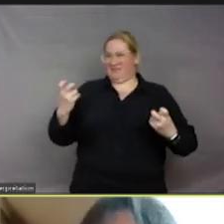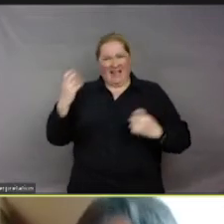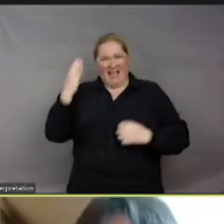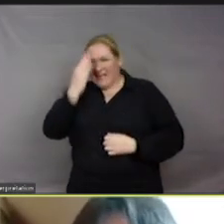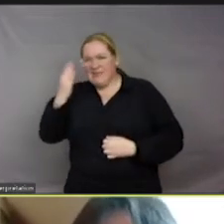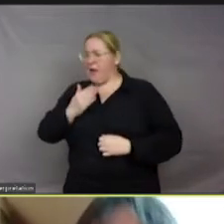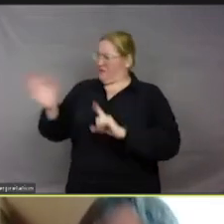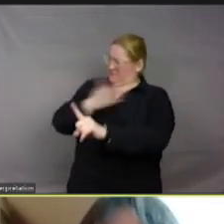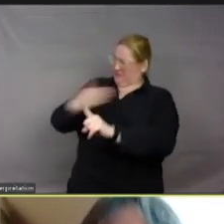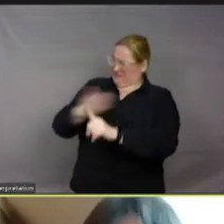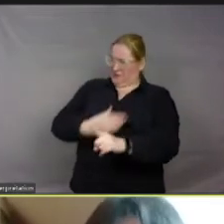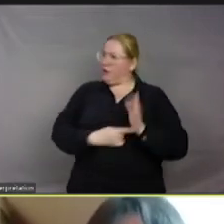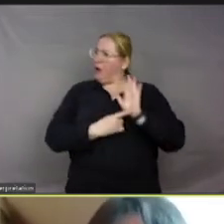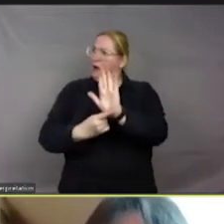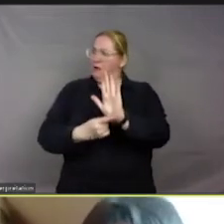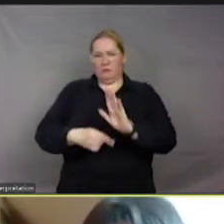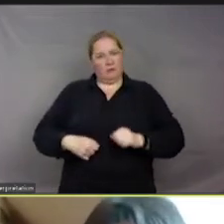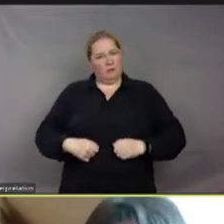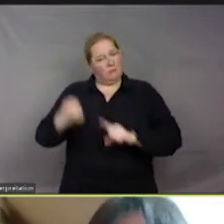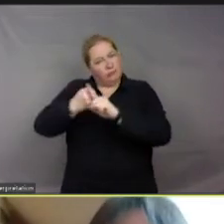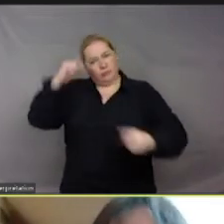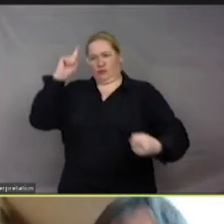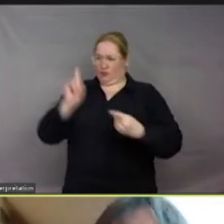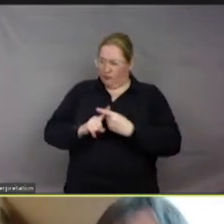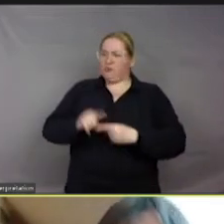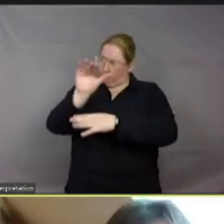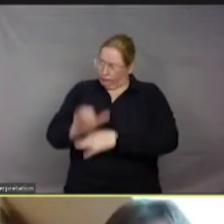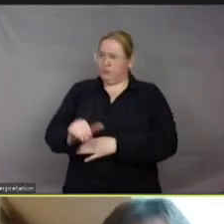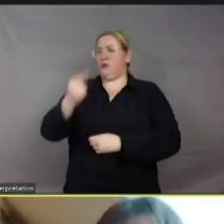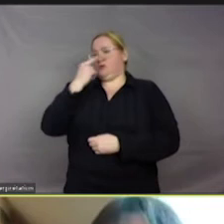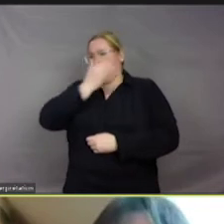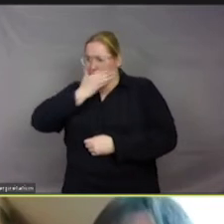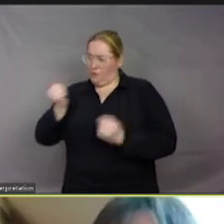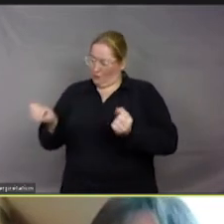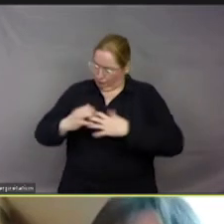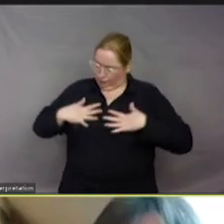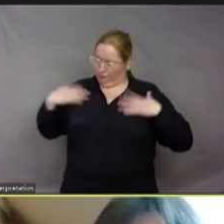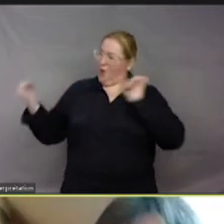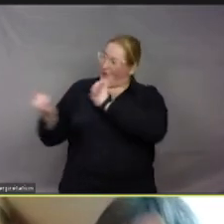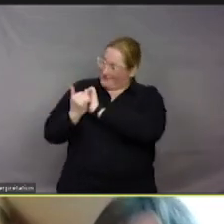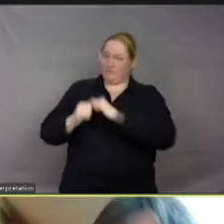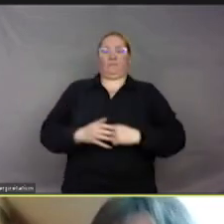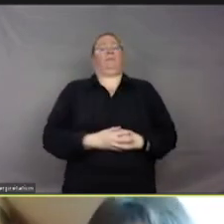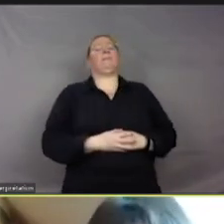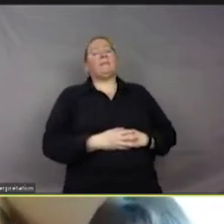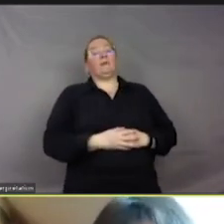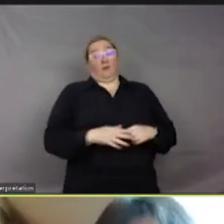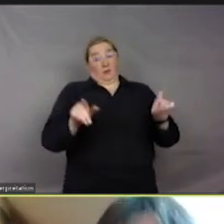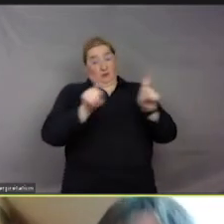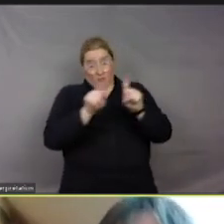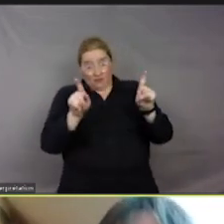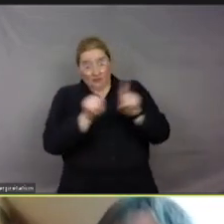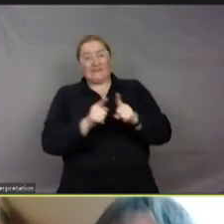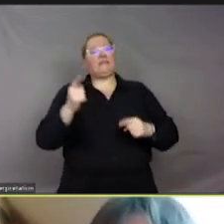optimiser leur bien-être à nos côtés. Les champs d'application du bien-être animal, c'est également